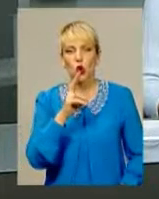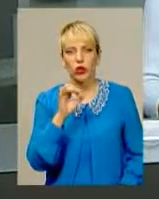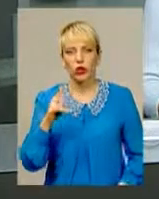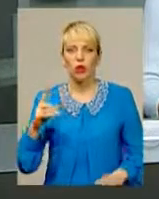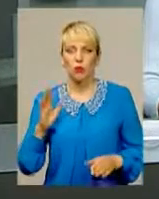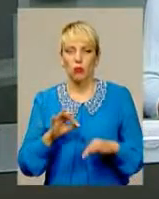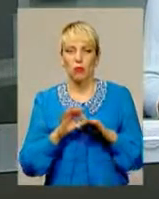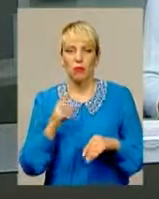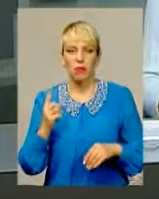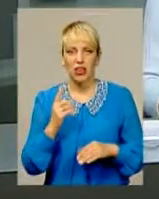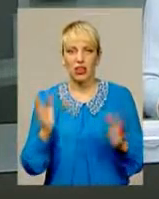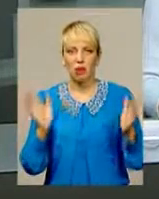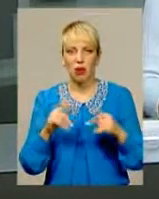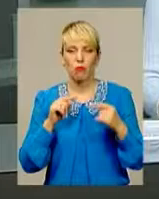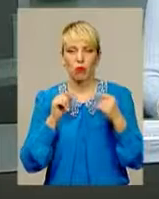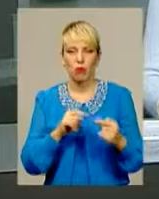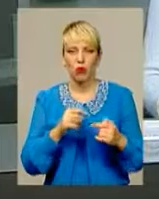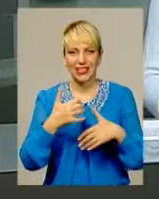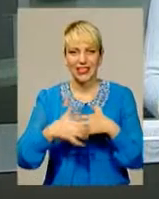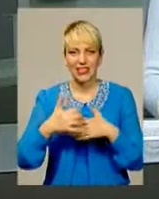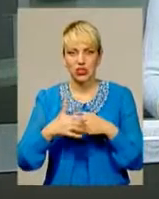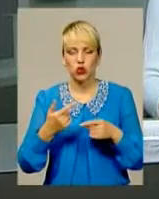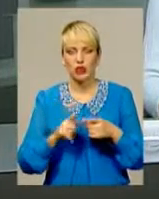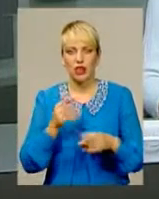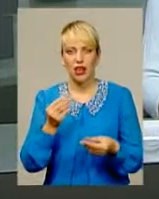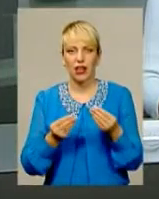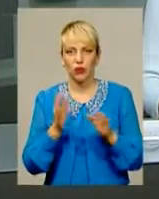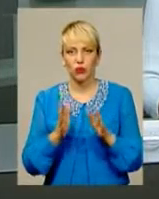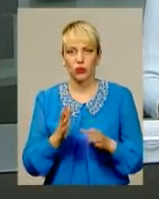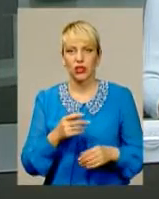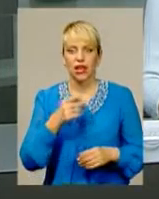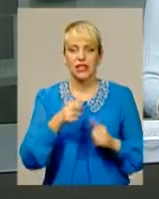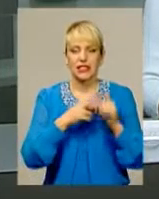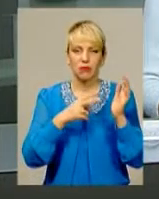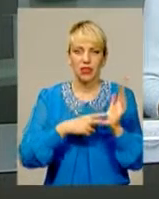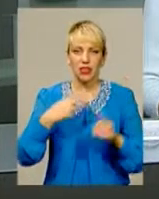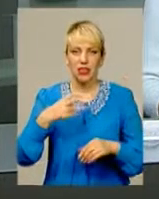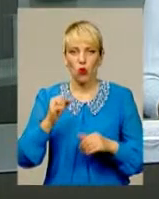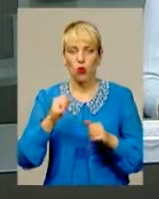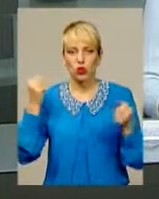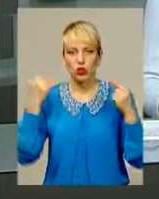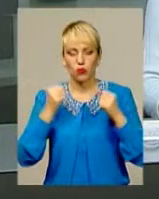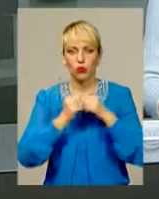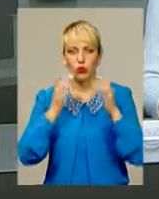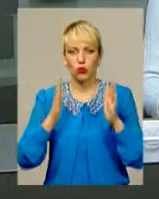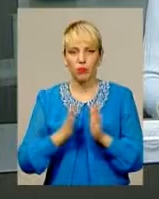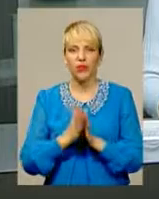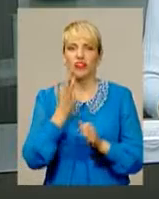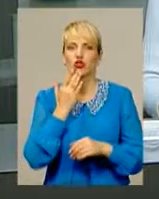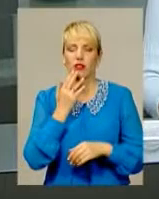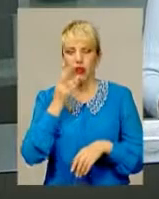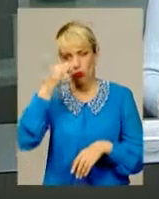проти Херсонського «Продексіма». Гра розпочнеться о 14.30 у спорткомплексі Нацполіції на вулиці